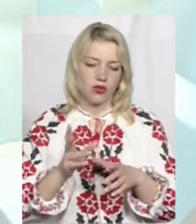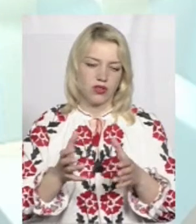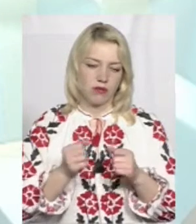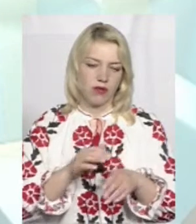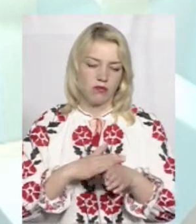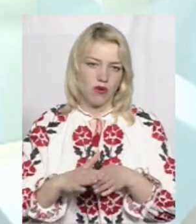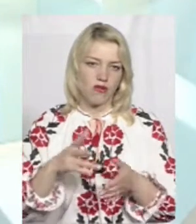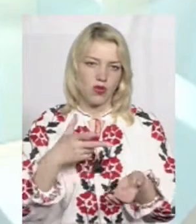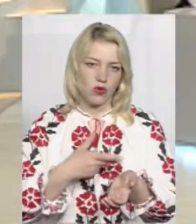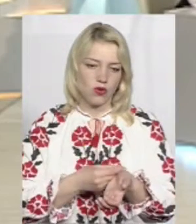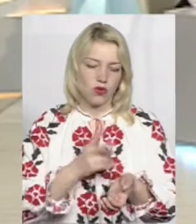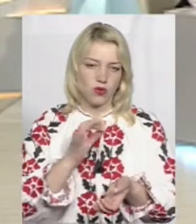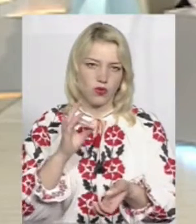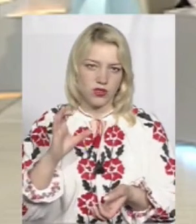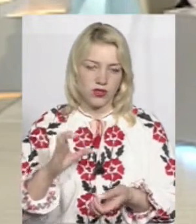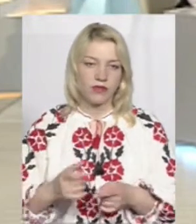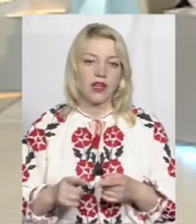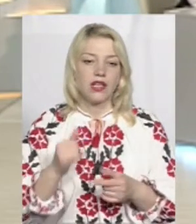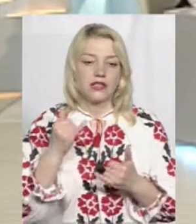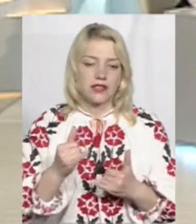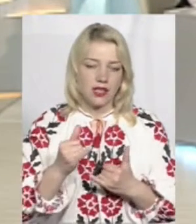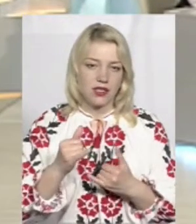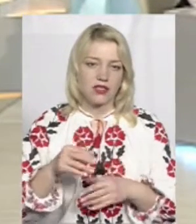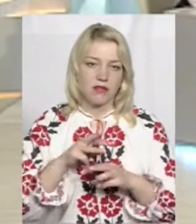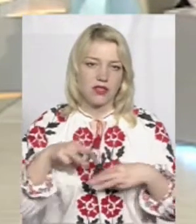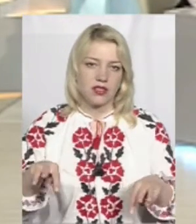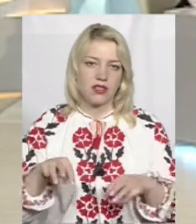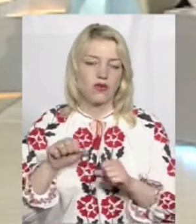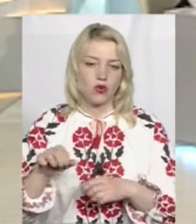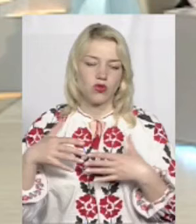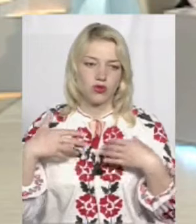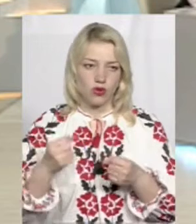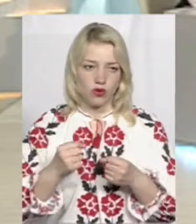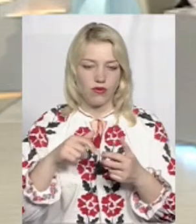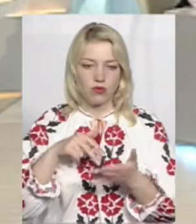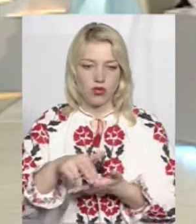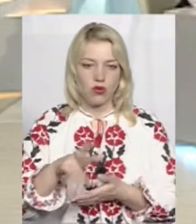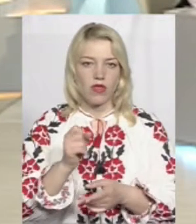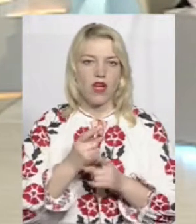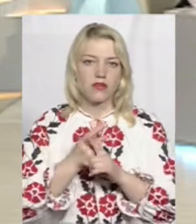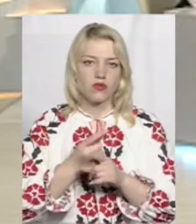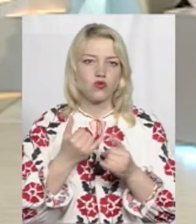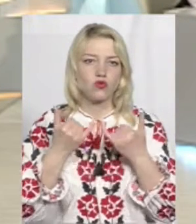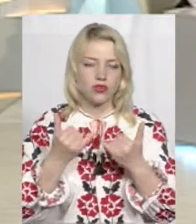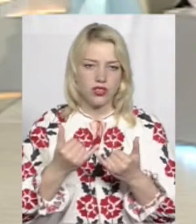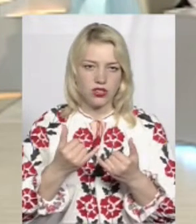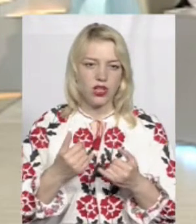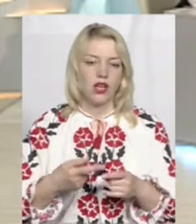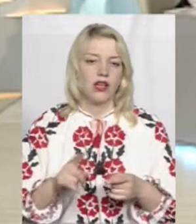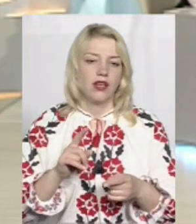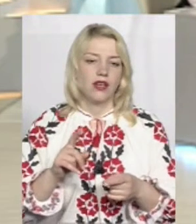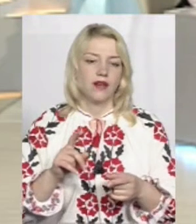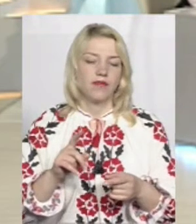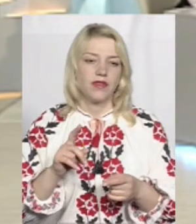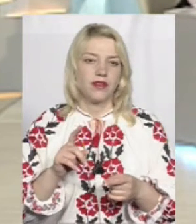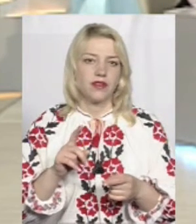повний курс щеплення. Зараз Міністерство охорони здоров'я пішло на зустріч, трошки активізувалося